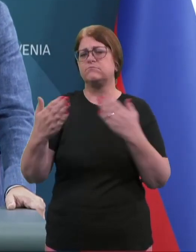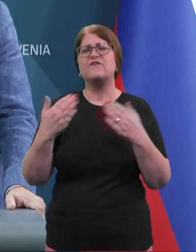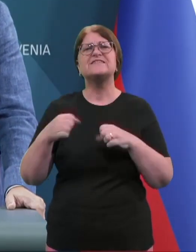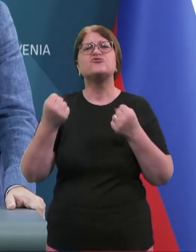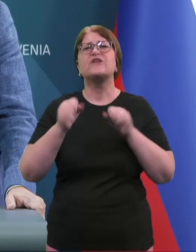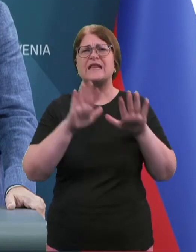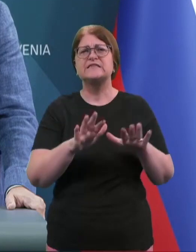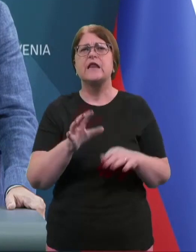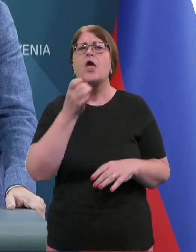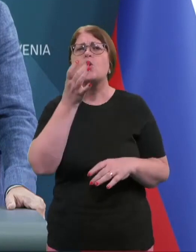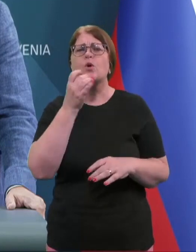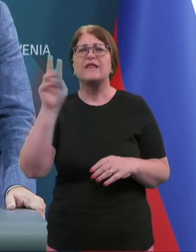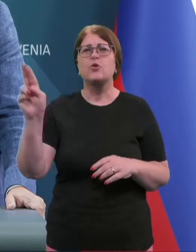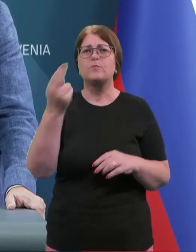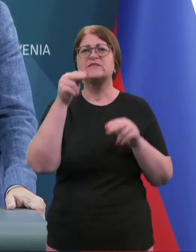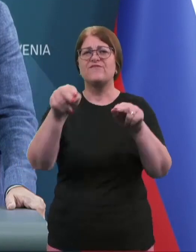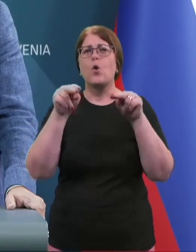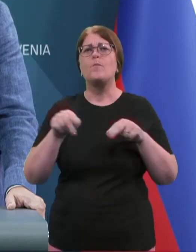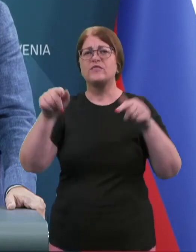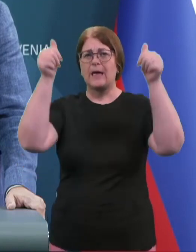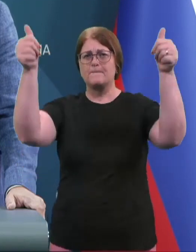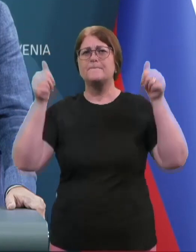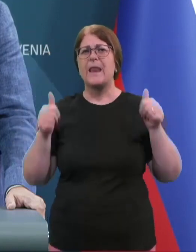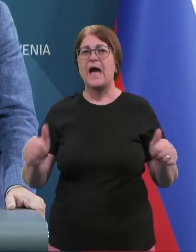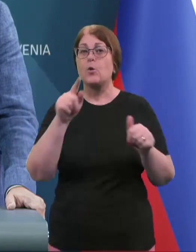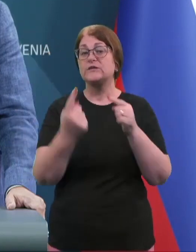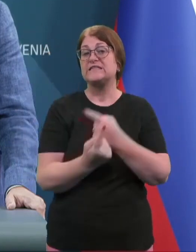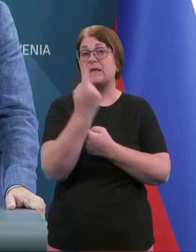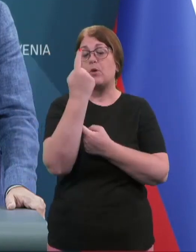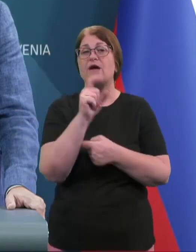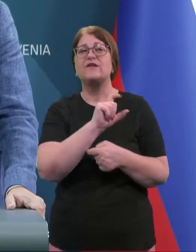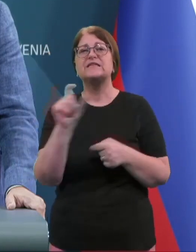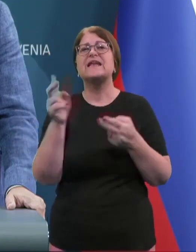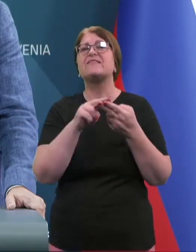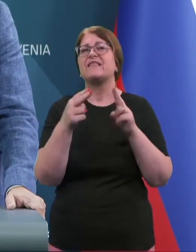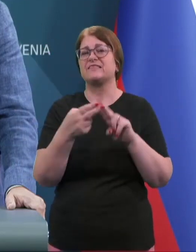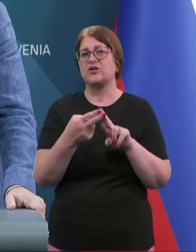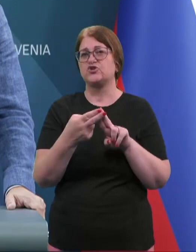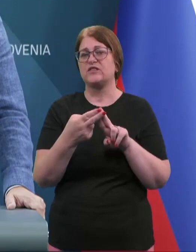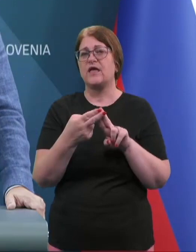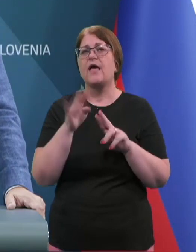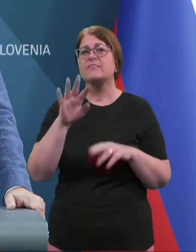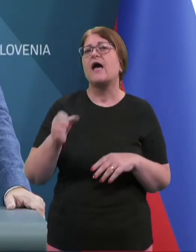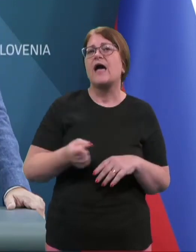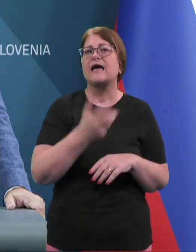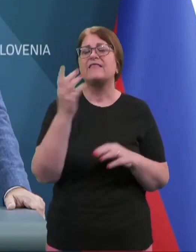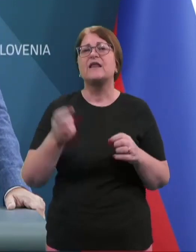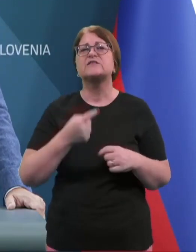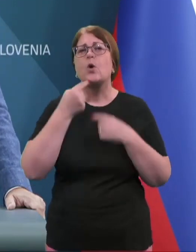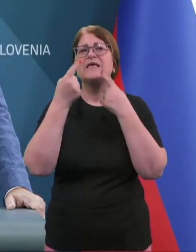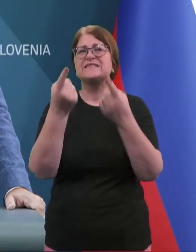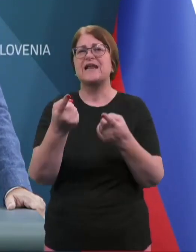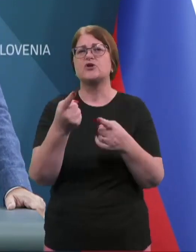konkretno pozivajo komiku teh plakatov, ki so se pojavili zaradi načina, na katerega so izražena